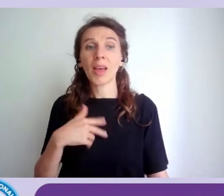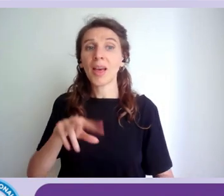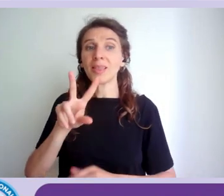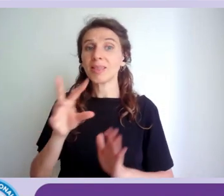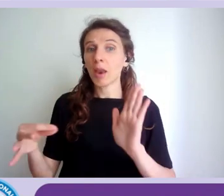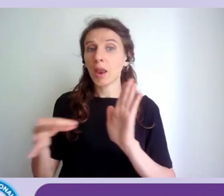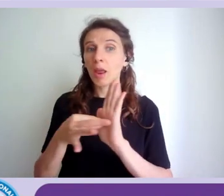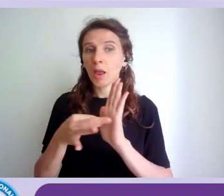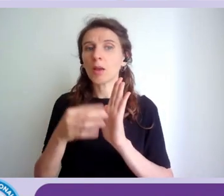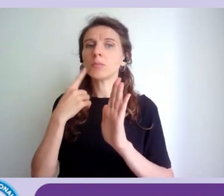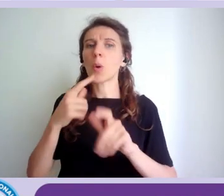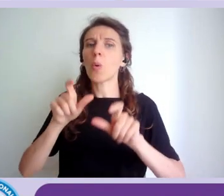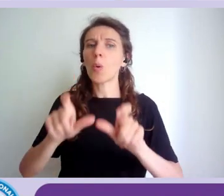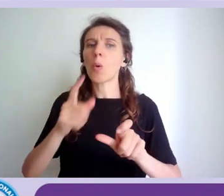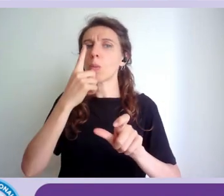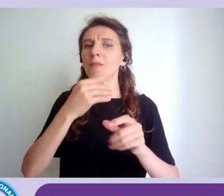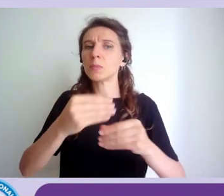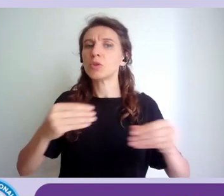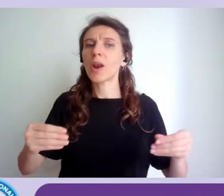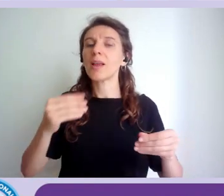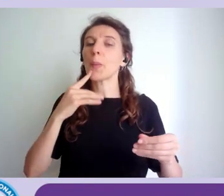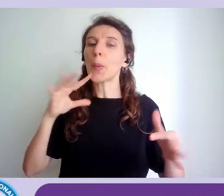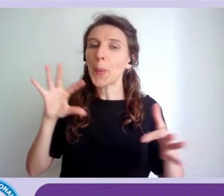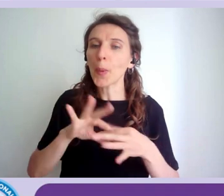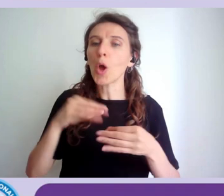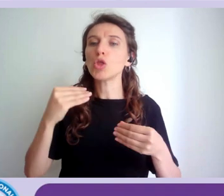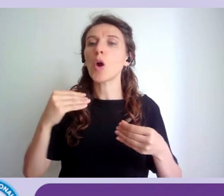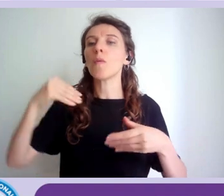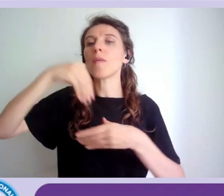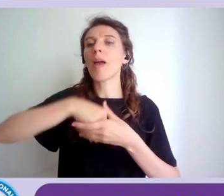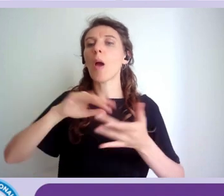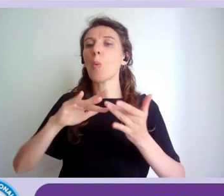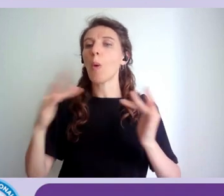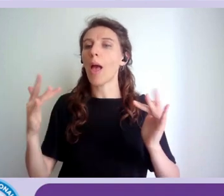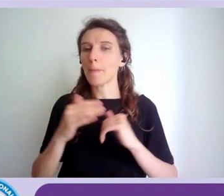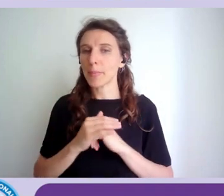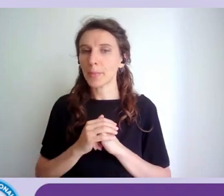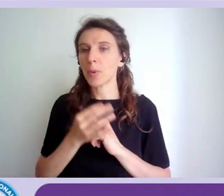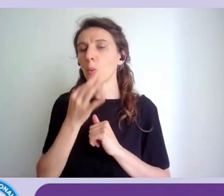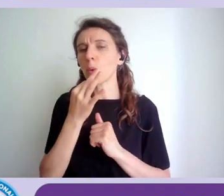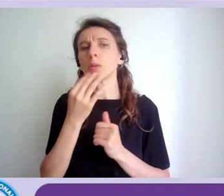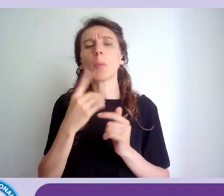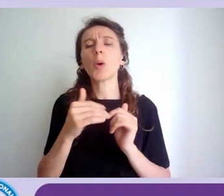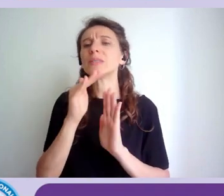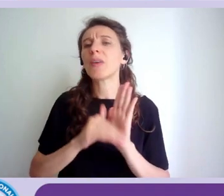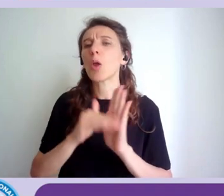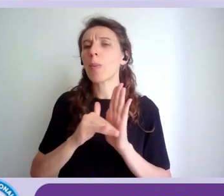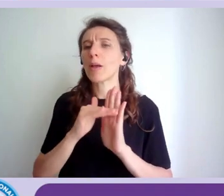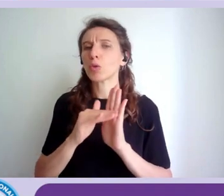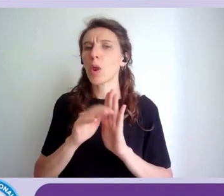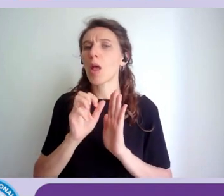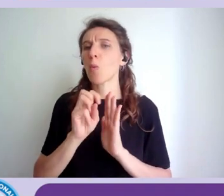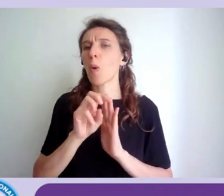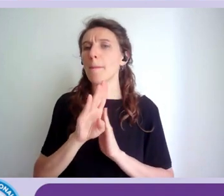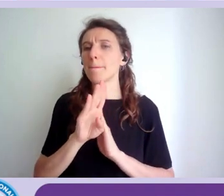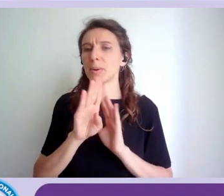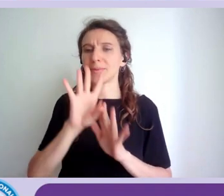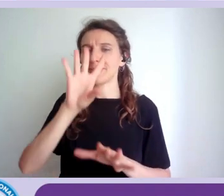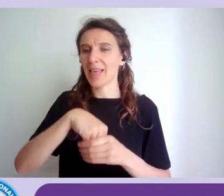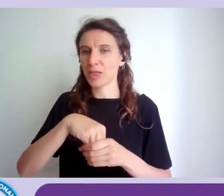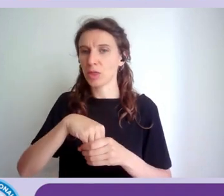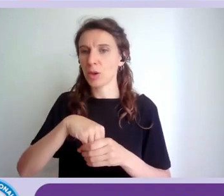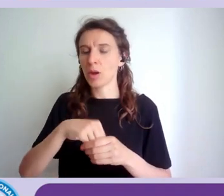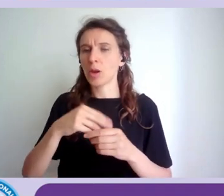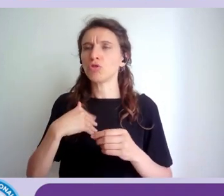professionalità operanti nel web quindi l'ambito proprio di chi fa lo sviluppatore web poi vi sono altri profili